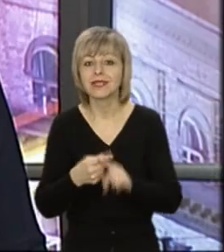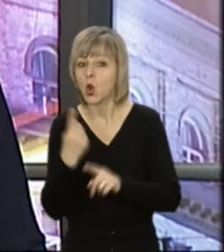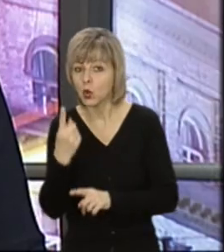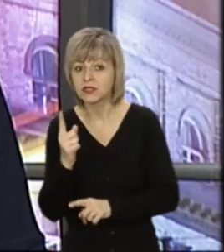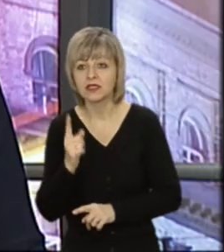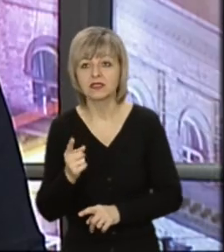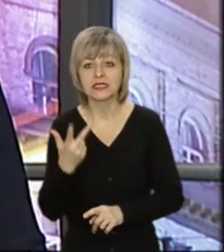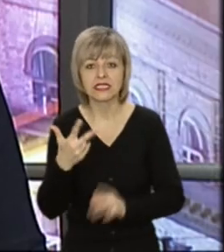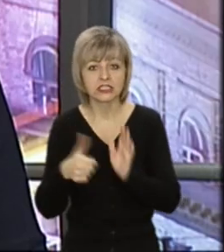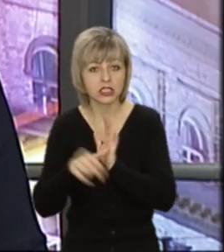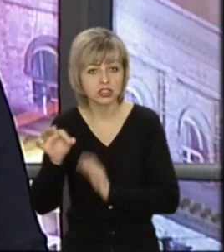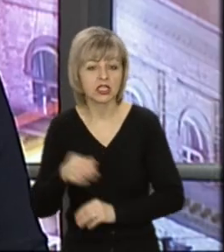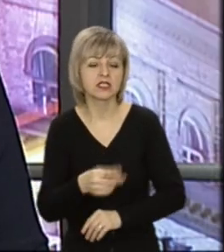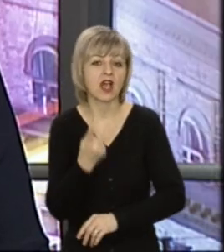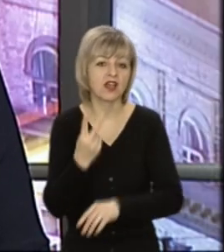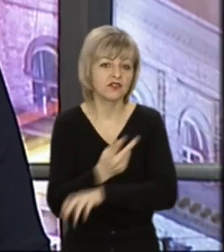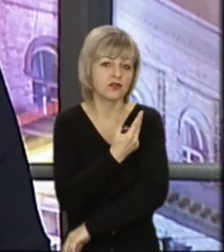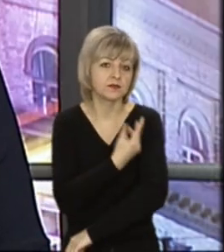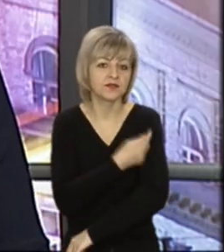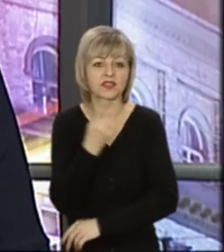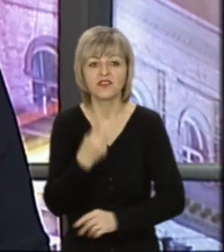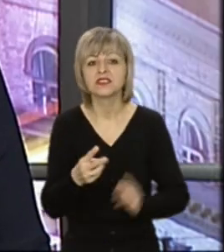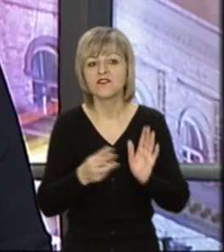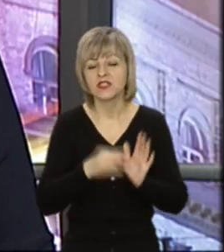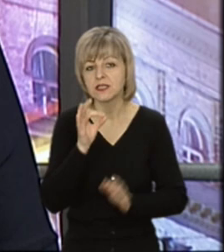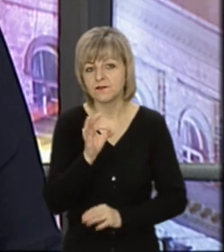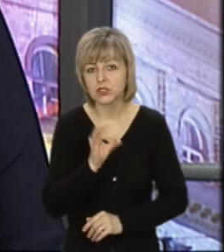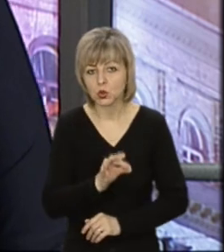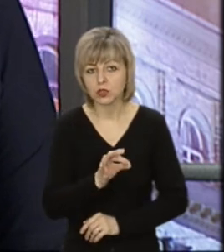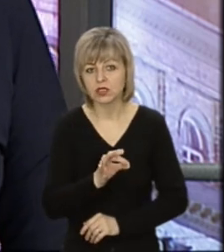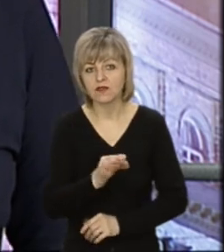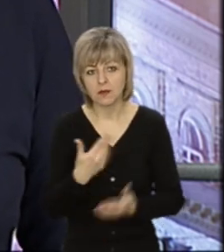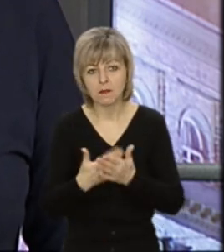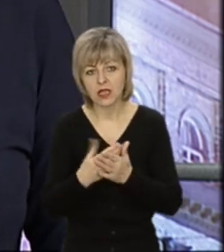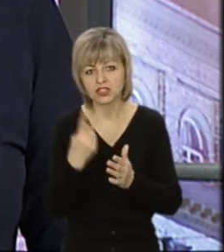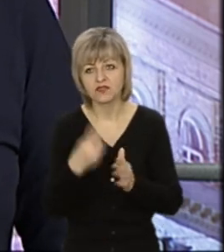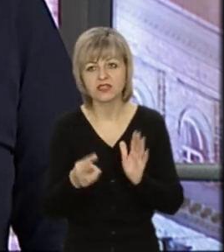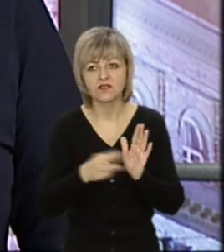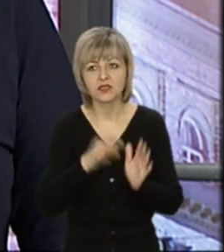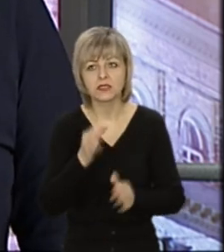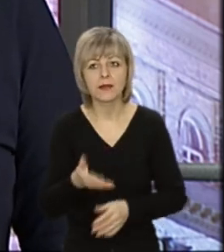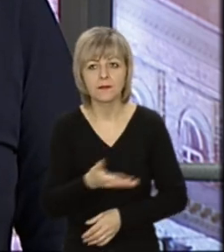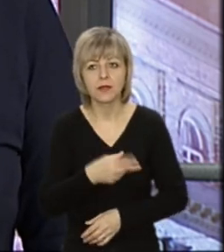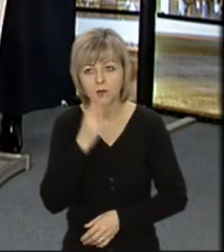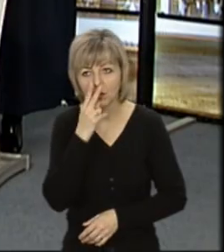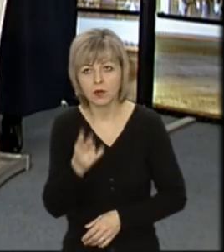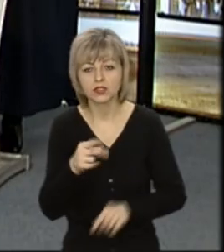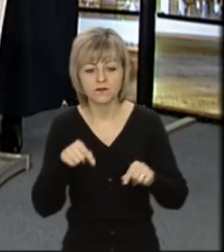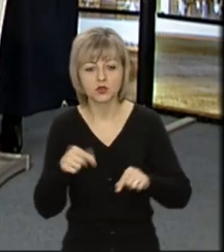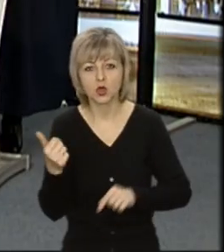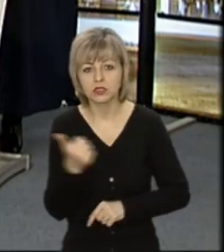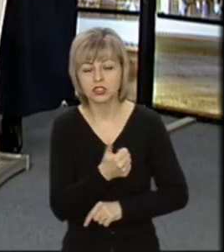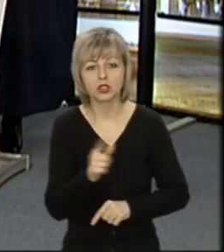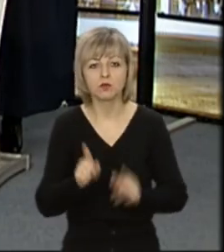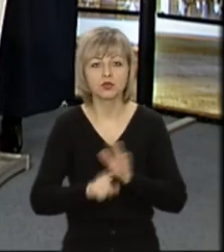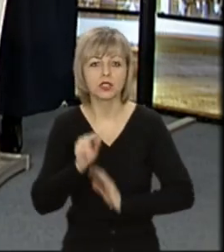дозою 36%, а двома дозами 28%. Так, майже 28%. Ми побачили, цього тижня